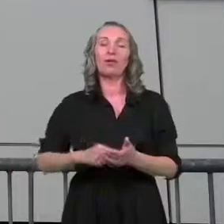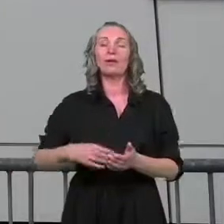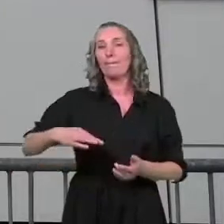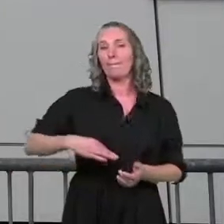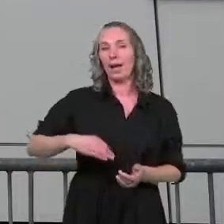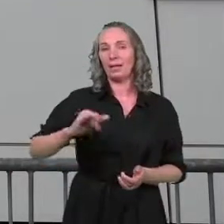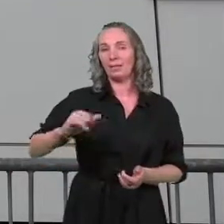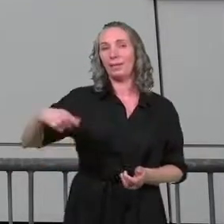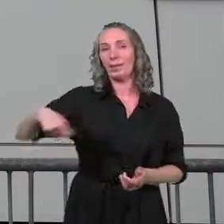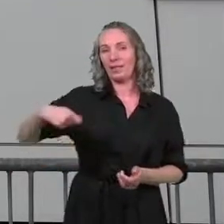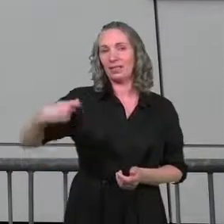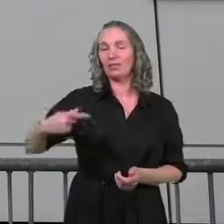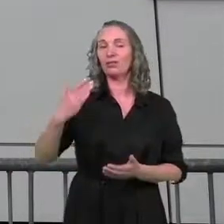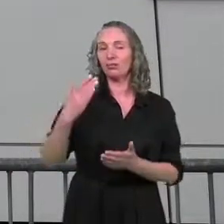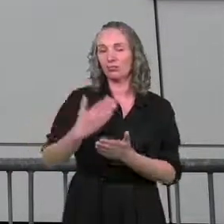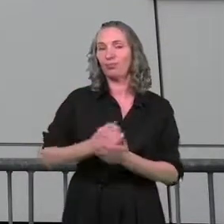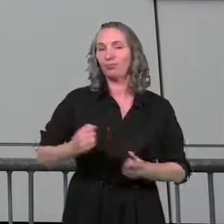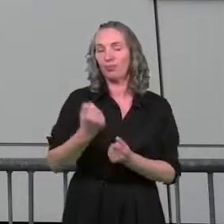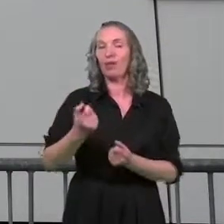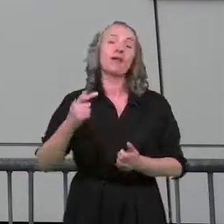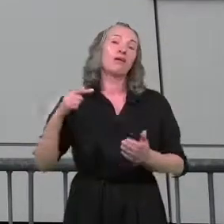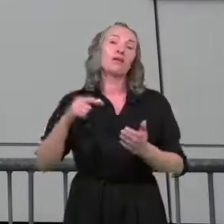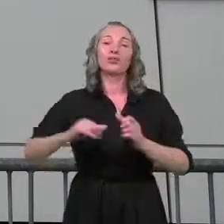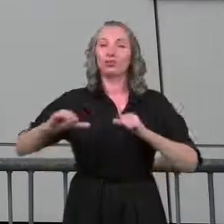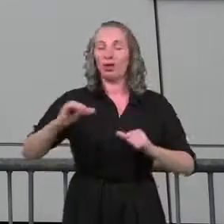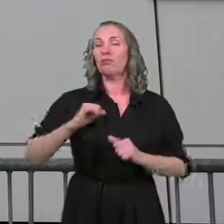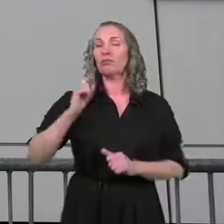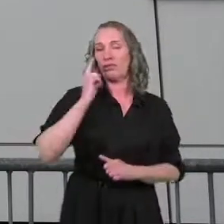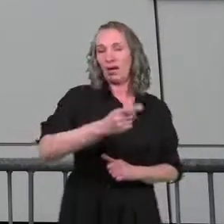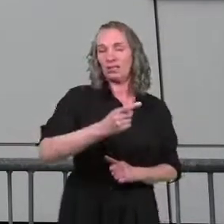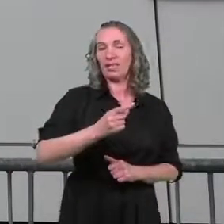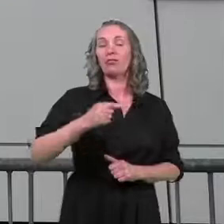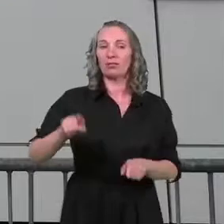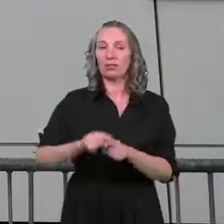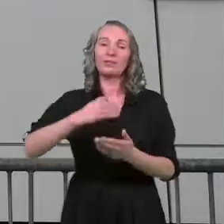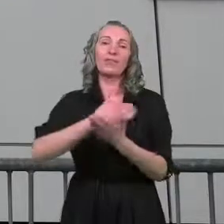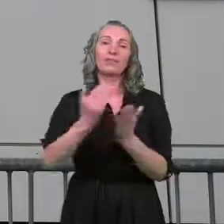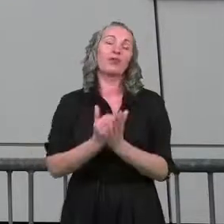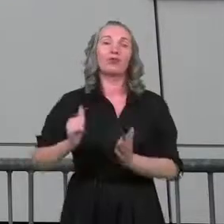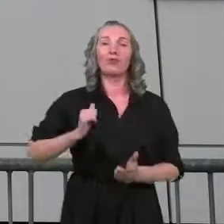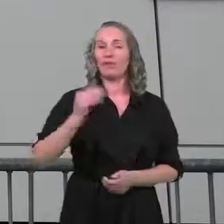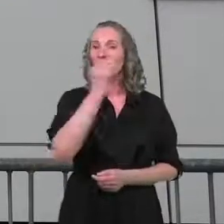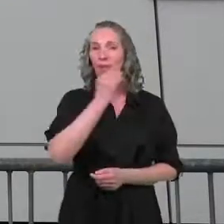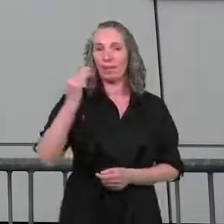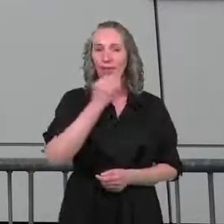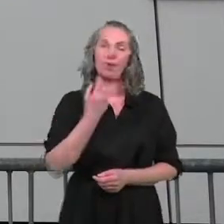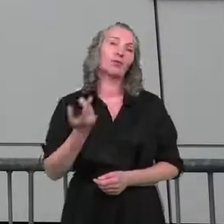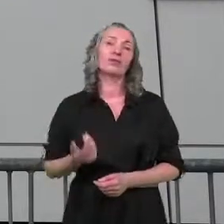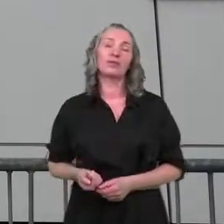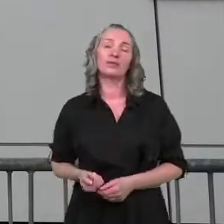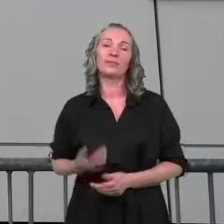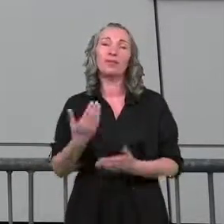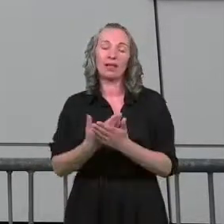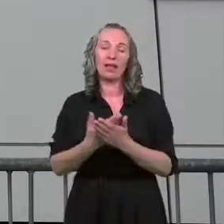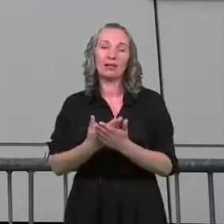się tym zajęli. No takie były wytyczne rządu. I naszego wojewody kujawsko-pomorskiego. Dlatego też taki